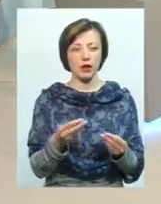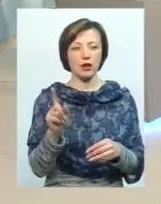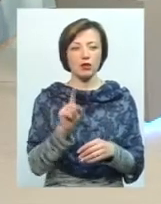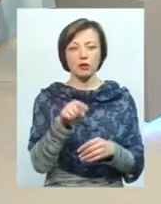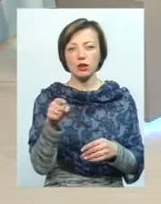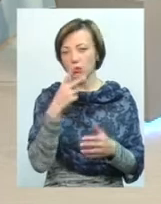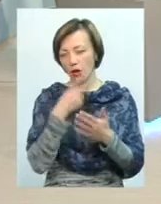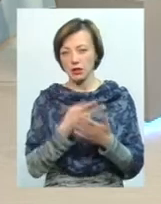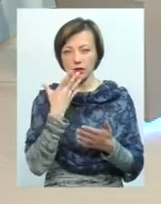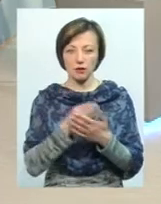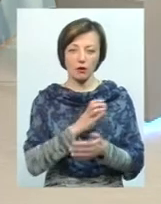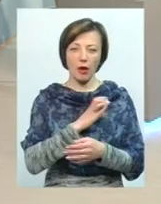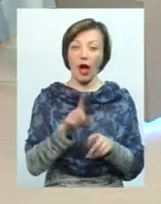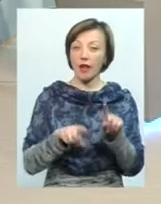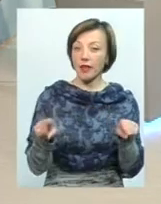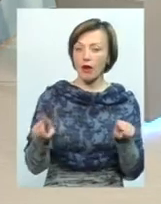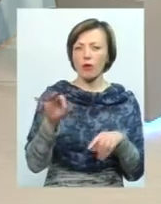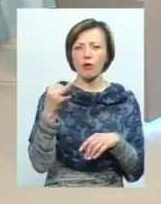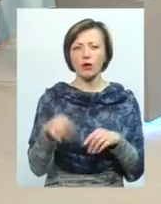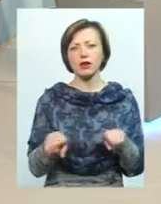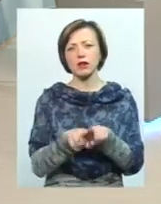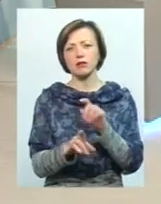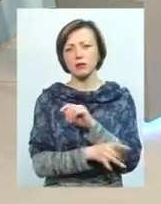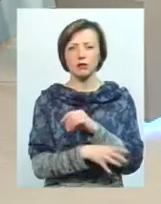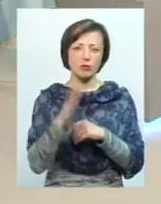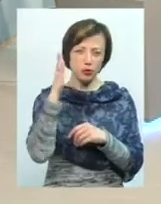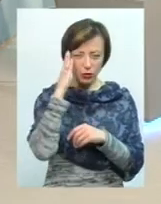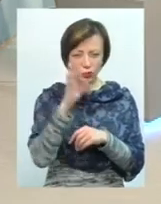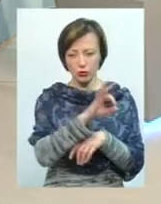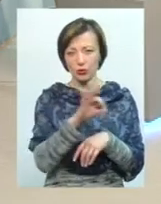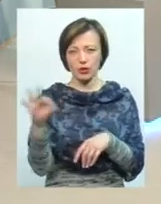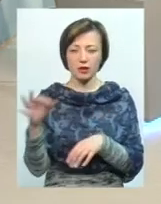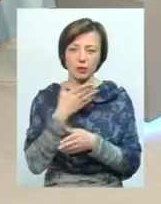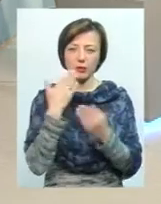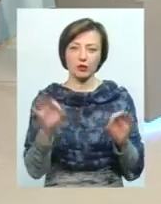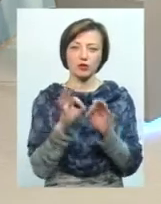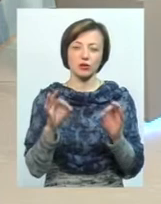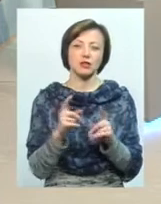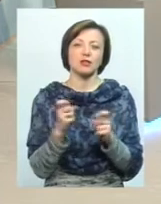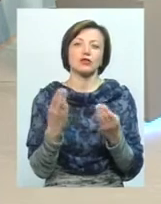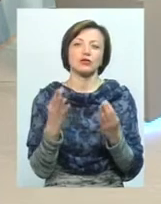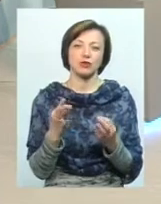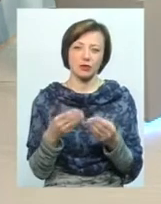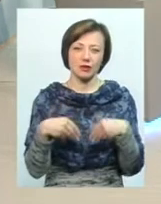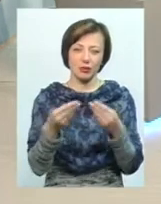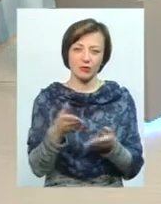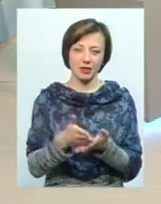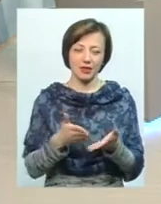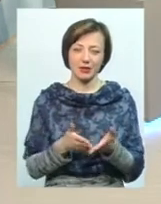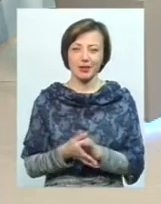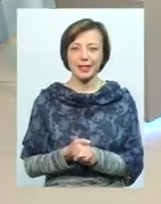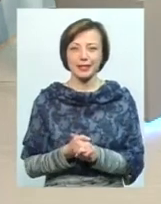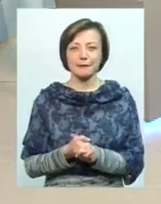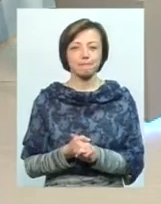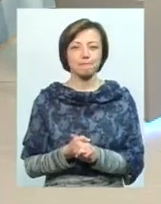вони показали свої статки, а деякі, ой, такий бідний, боже, нулі, нема нічого, за що ти живеш, синку, на тобі хлібчика. Це не те, що